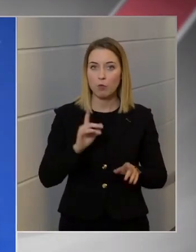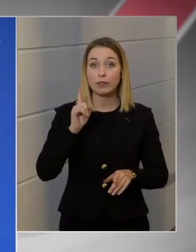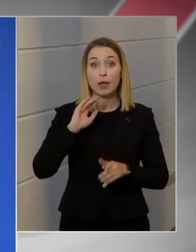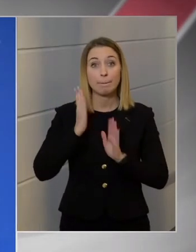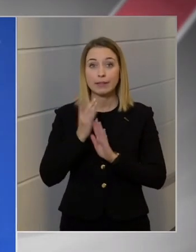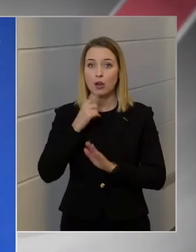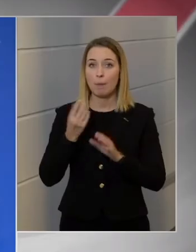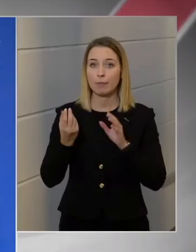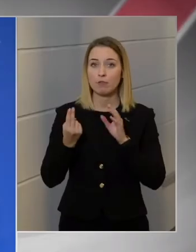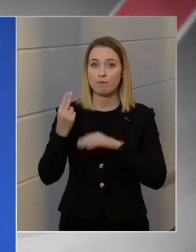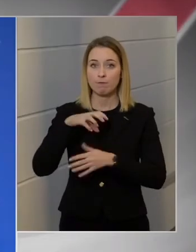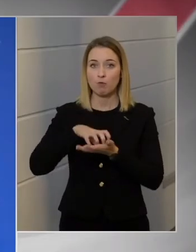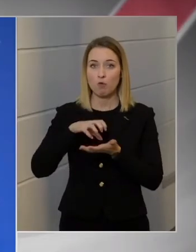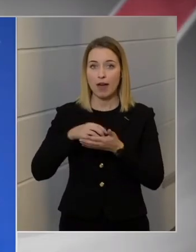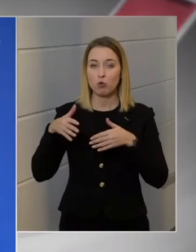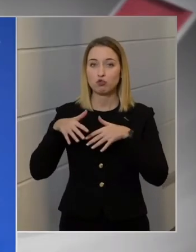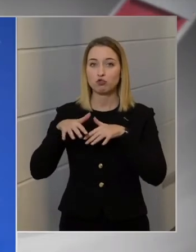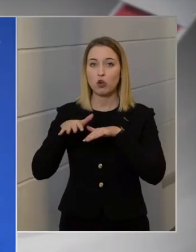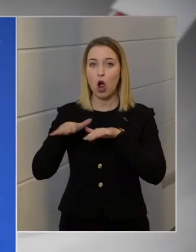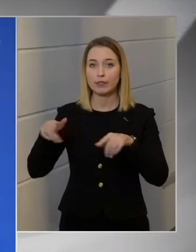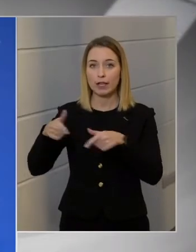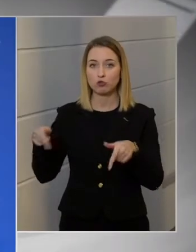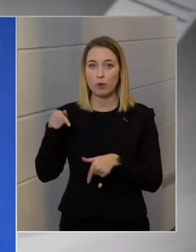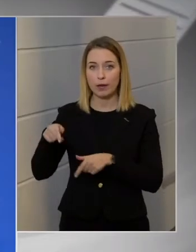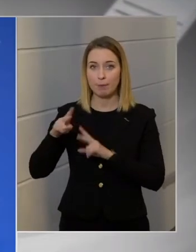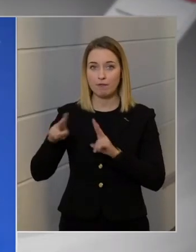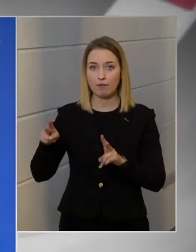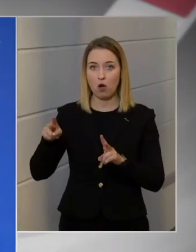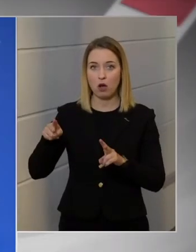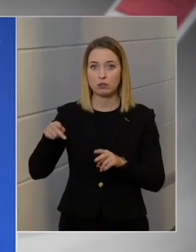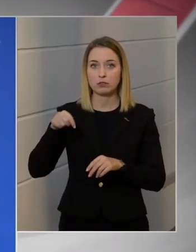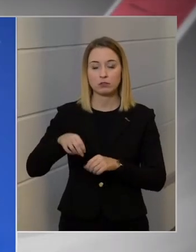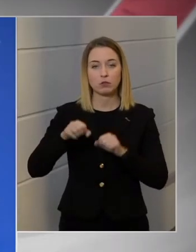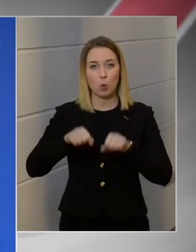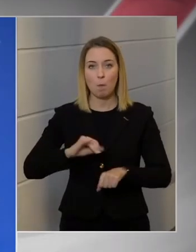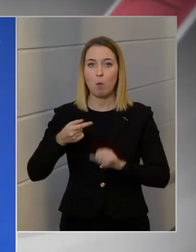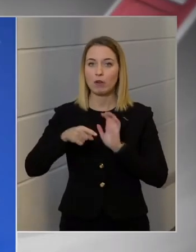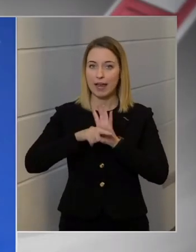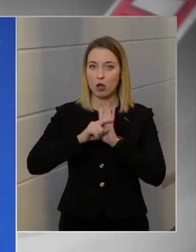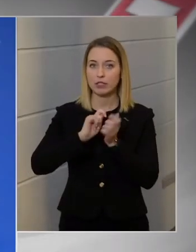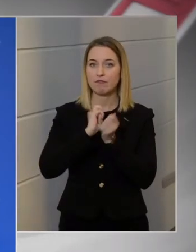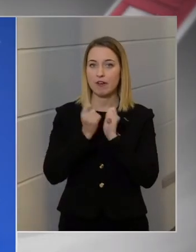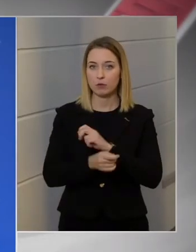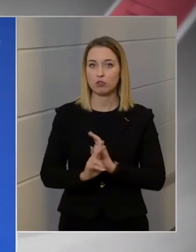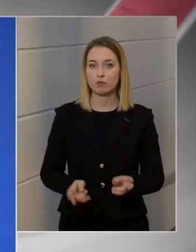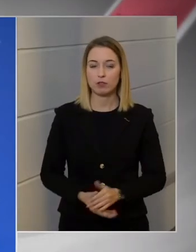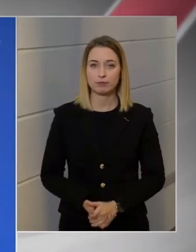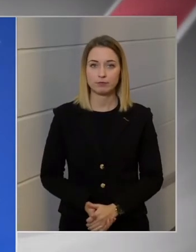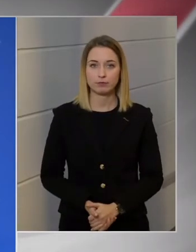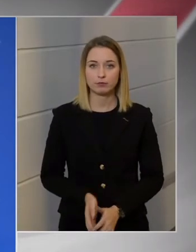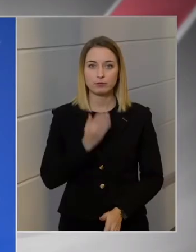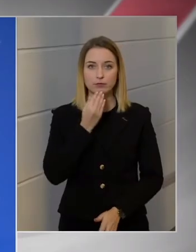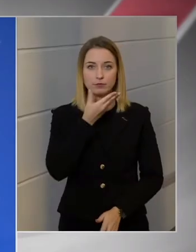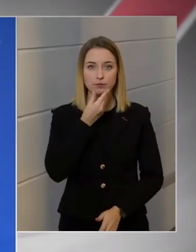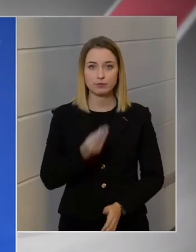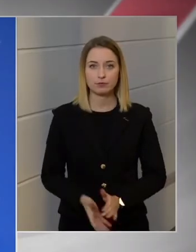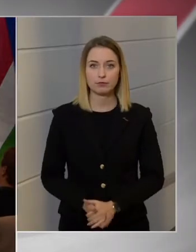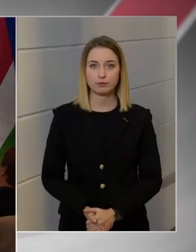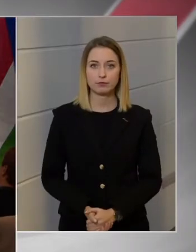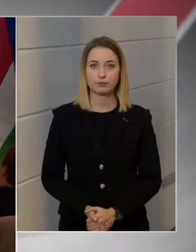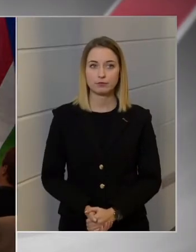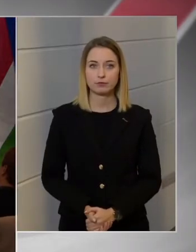hatáskörében van ezen a területen, vagy ezeken a területeken, ott komoly és negatív változás történt. Köszönöm szépen!